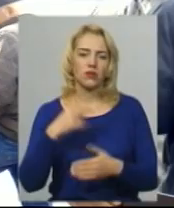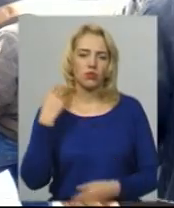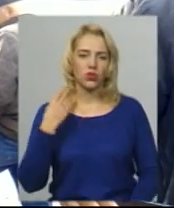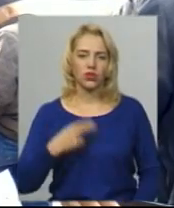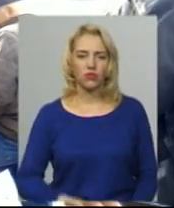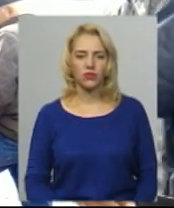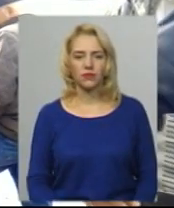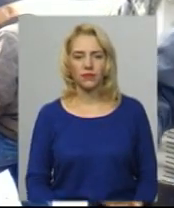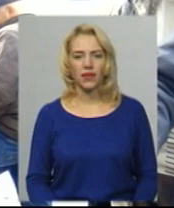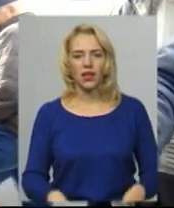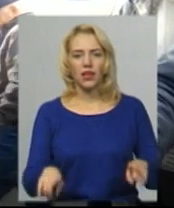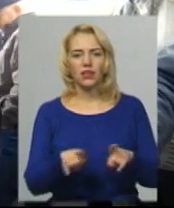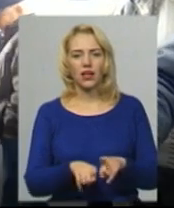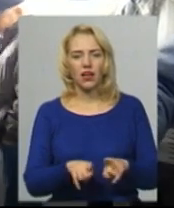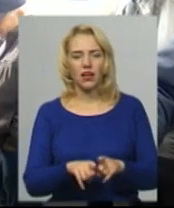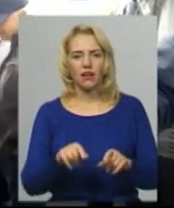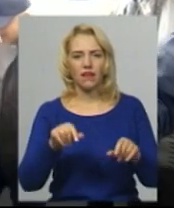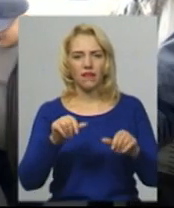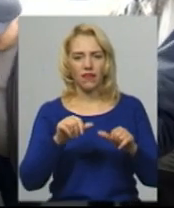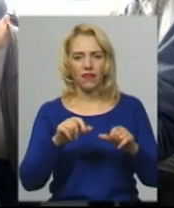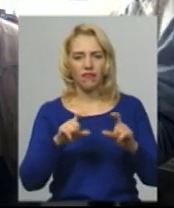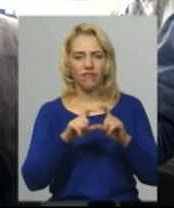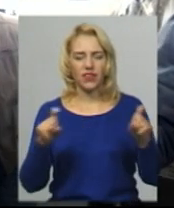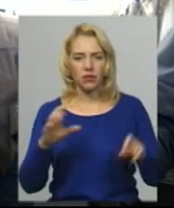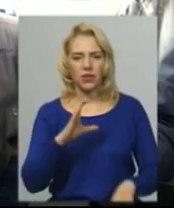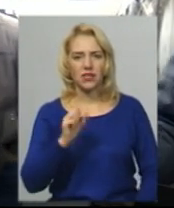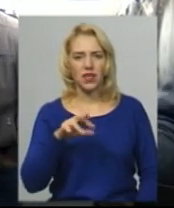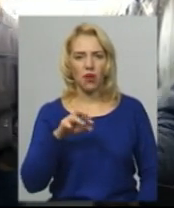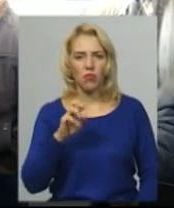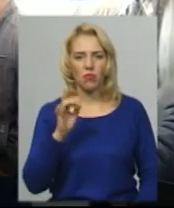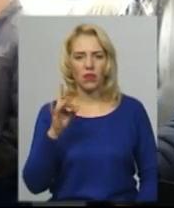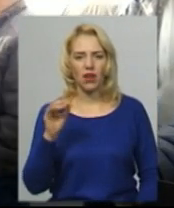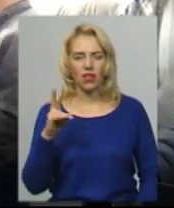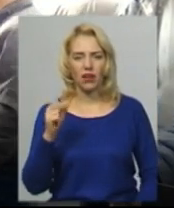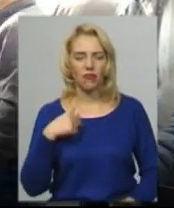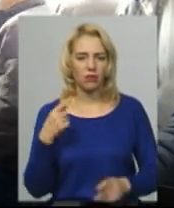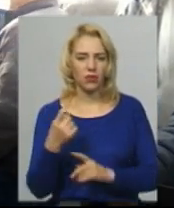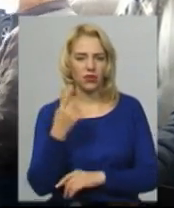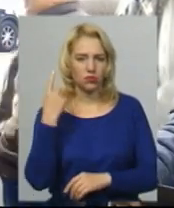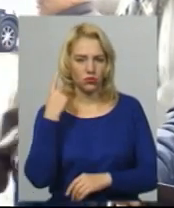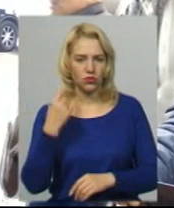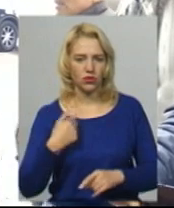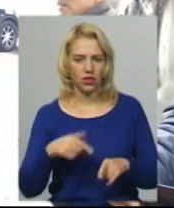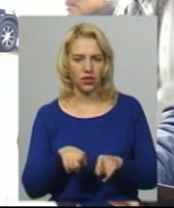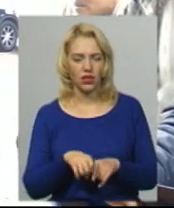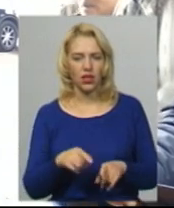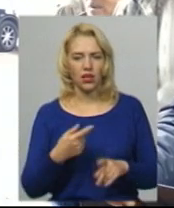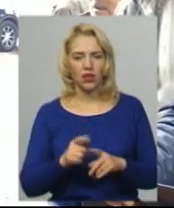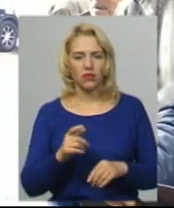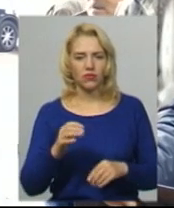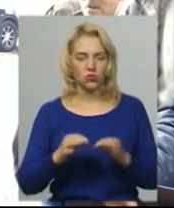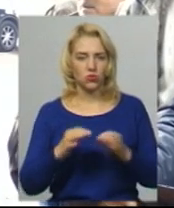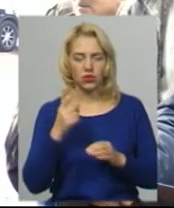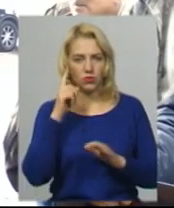Про таку фірму, як «Самобранка» ми почули перший раз, коли нам приявили це в суді оцей бос